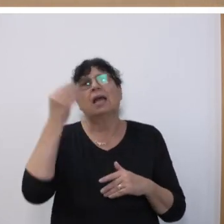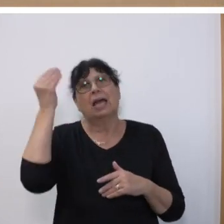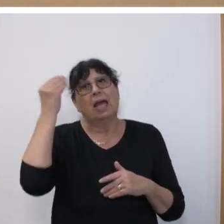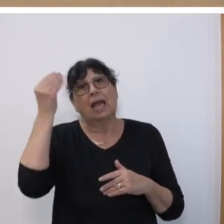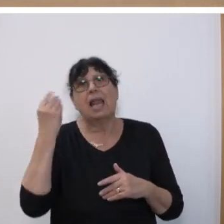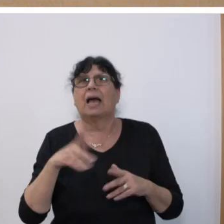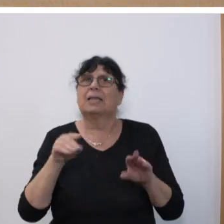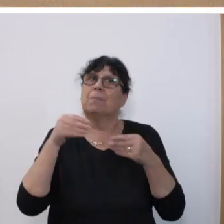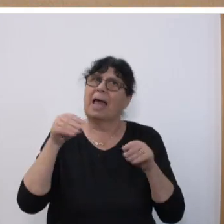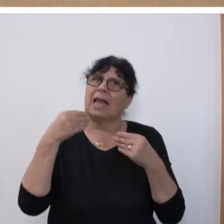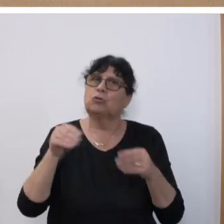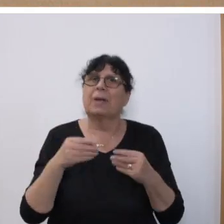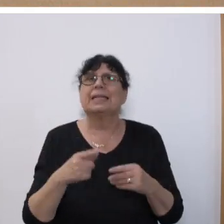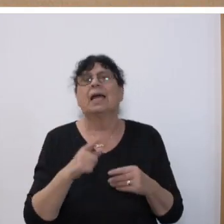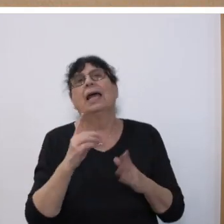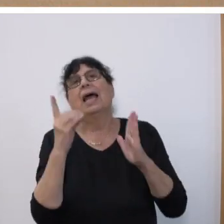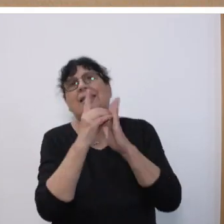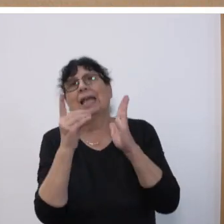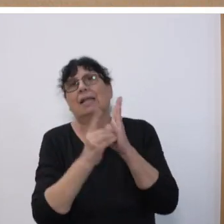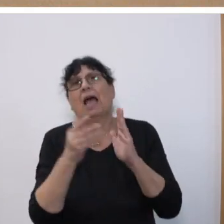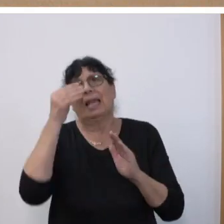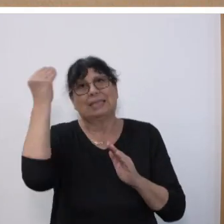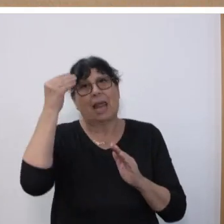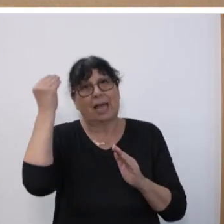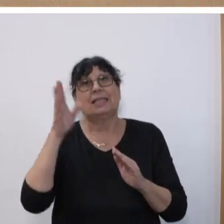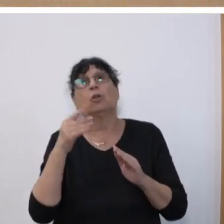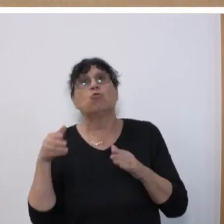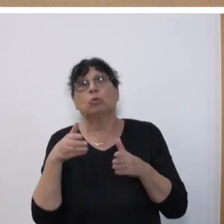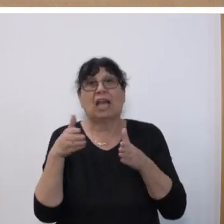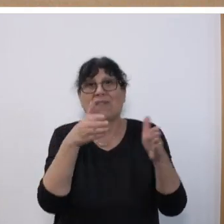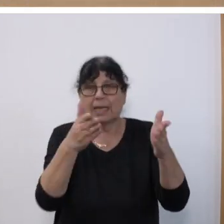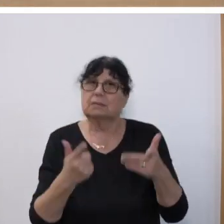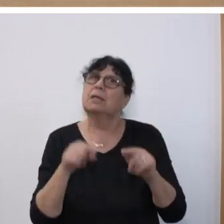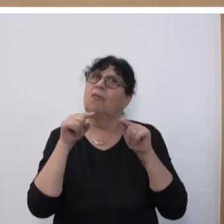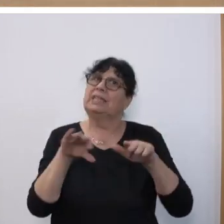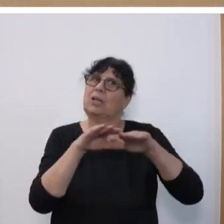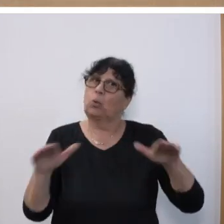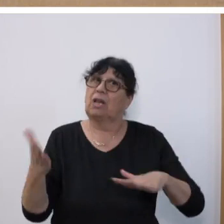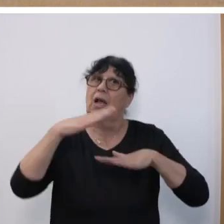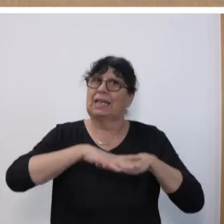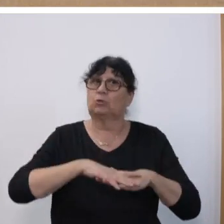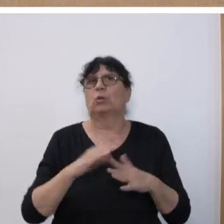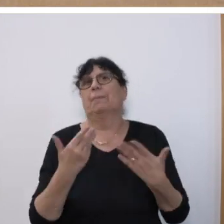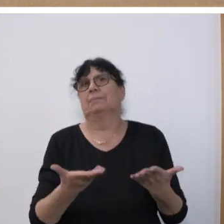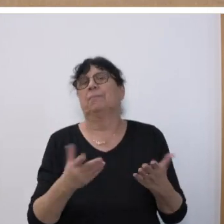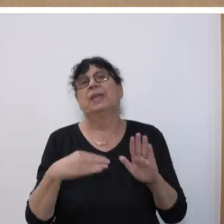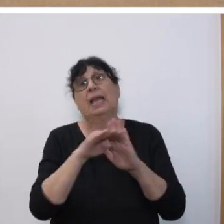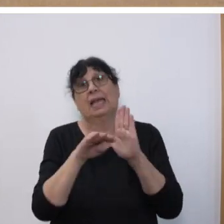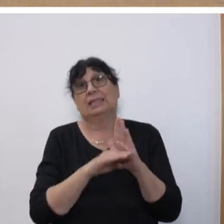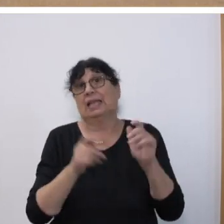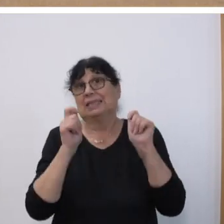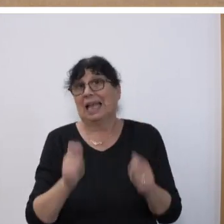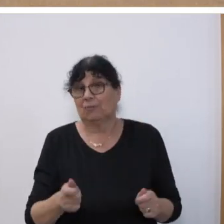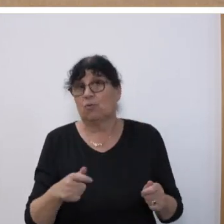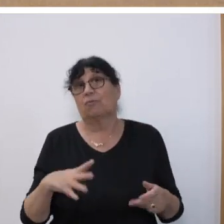digitales Lernen, unterwegs, das wir geschaffen haben, auch auf diese Grundlage legen. Der Gesetzentwurf schafft auch